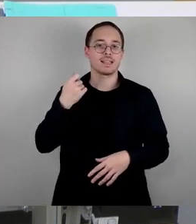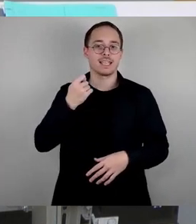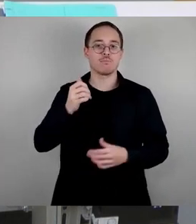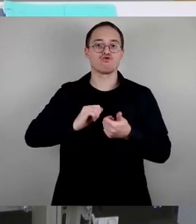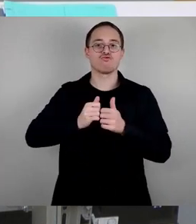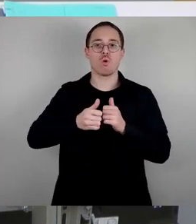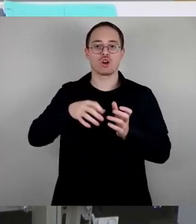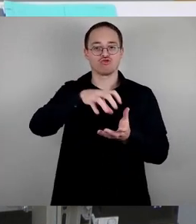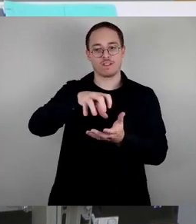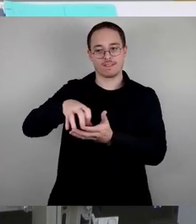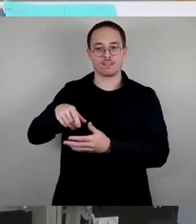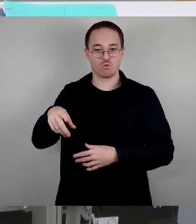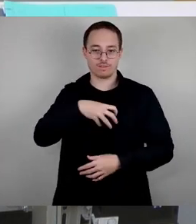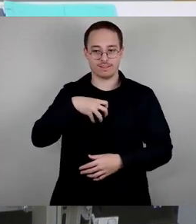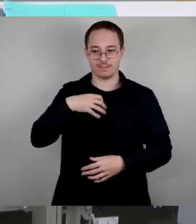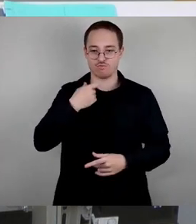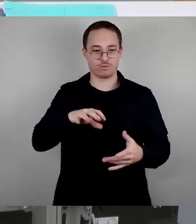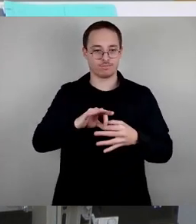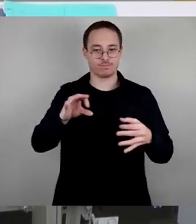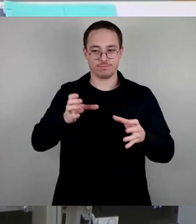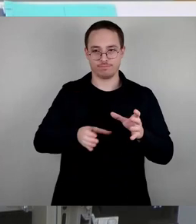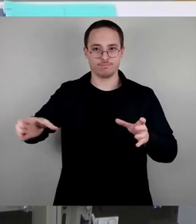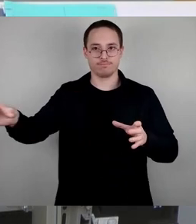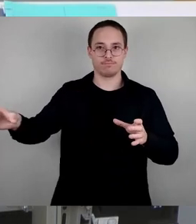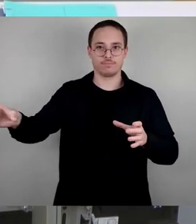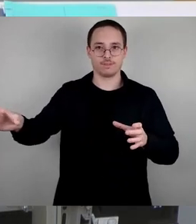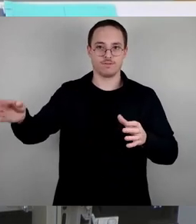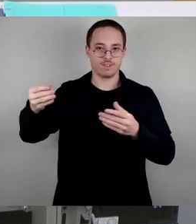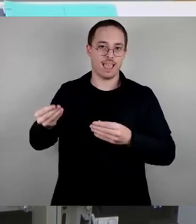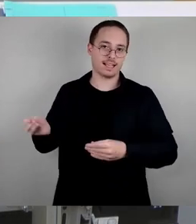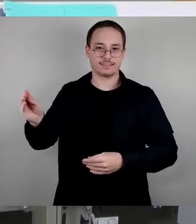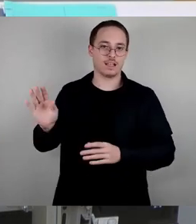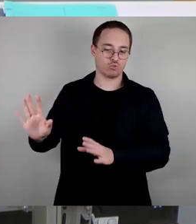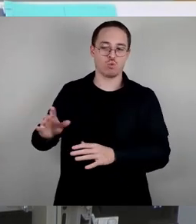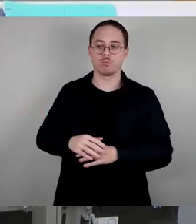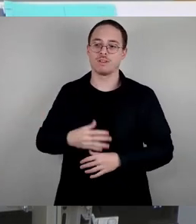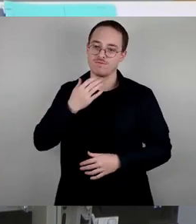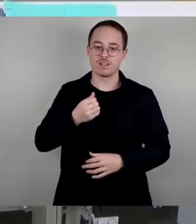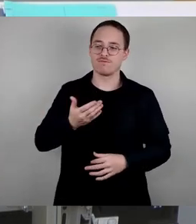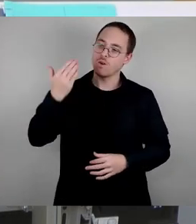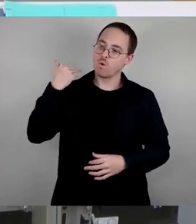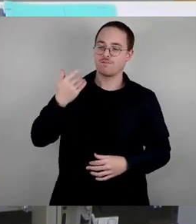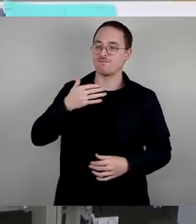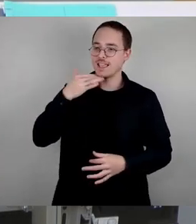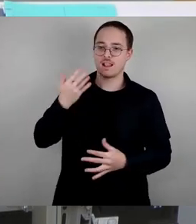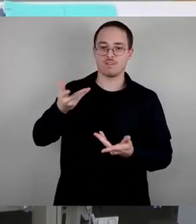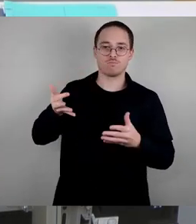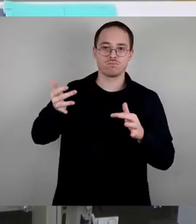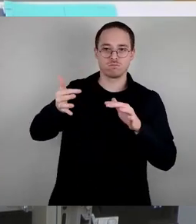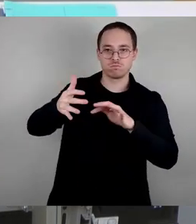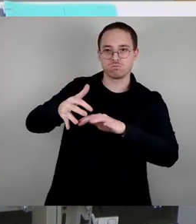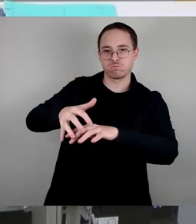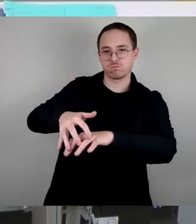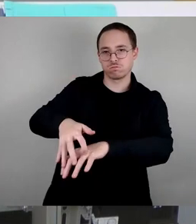jahrzehntelangem Verfall wollten wir auf diesem Weg endlich für Investitionen in die Dresdner Schwimmflächen sorgen. Mit Erfolg. Zum 1. Januar